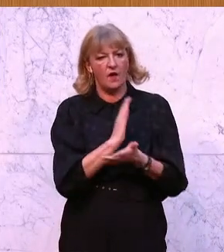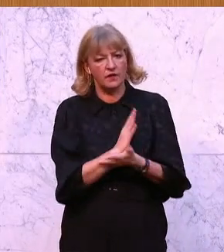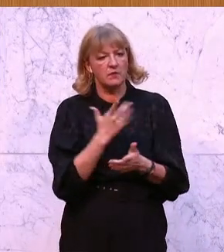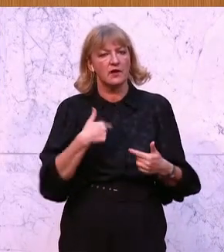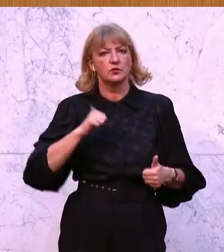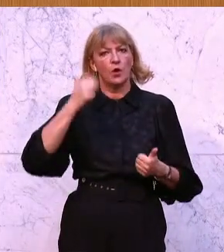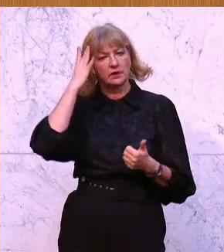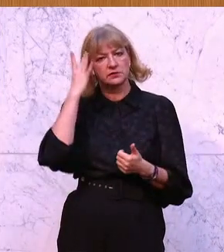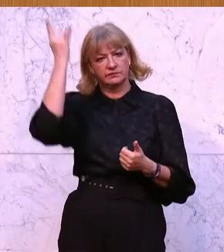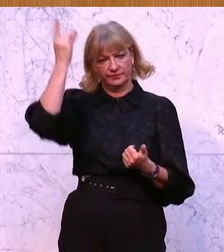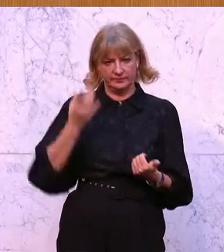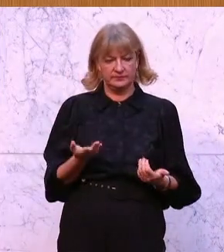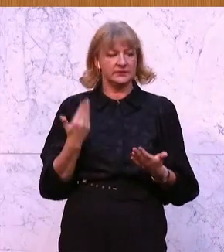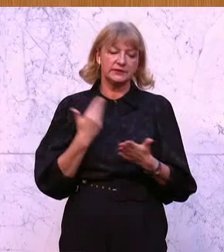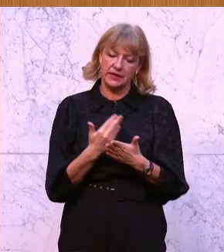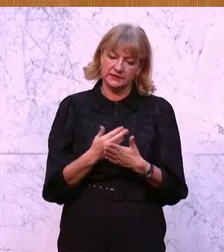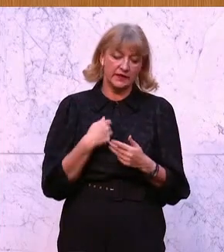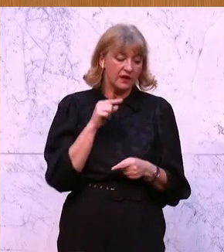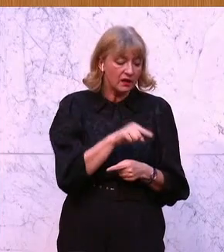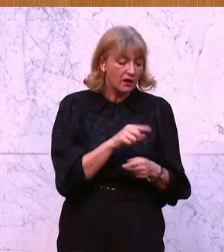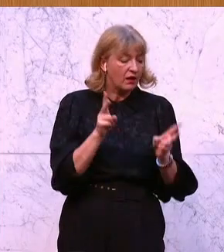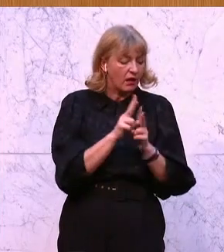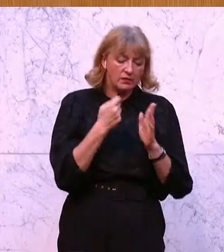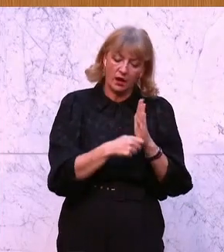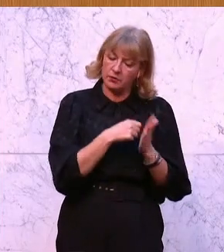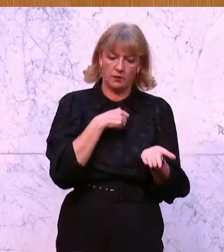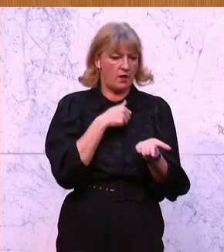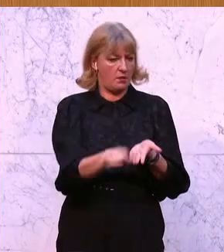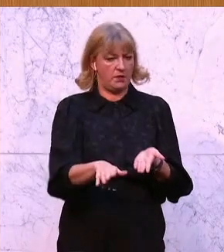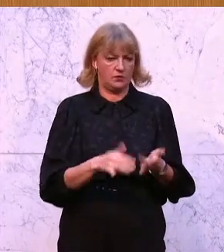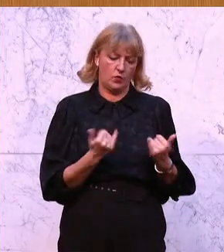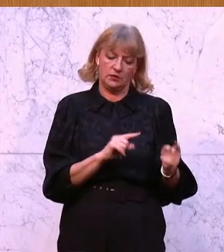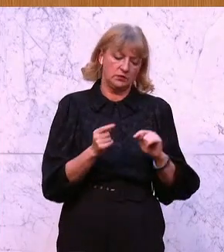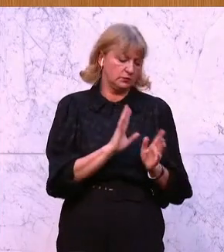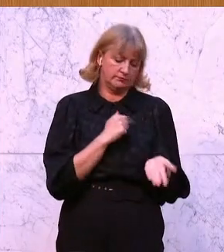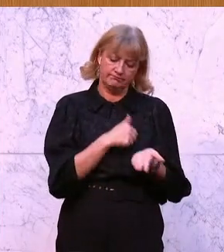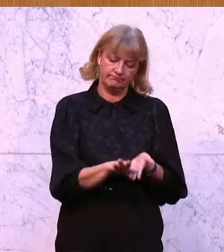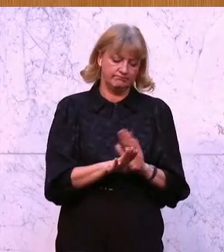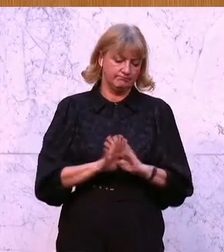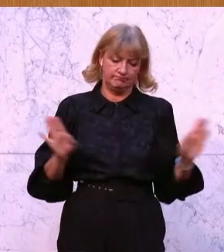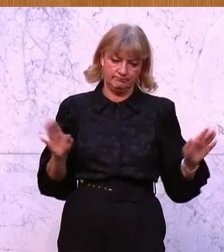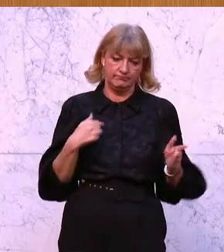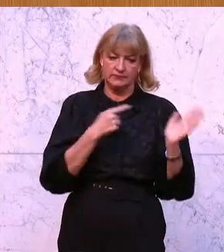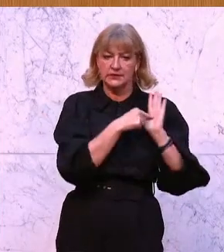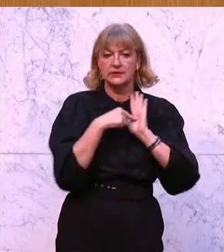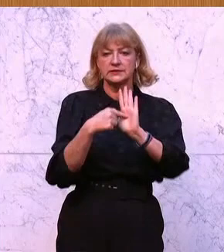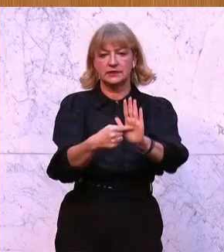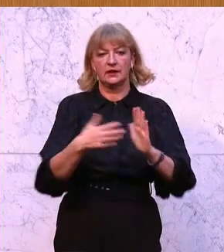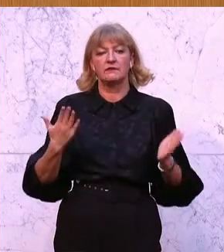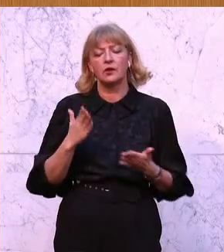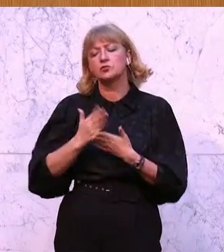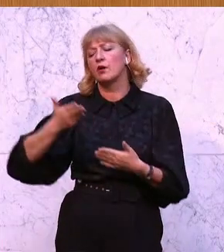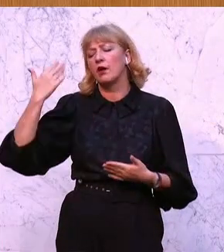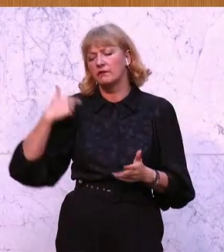implementiert worden sind. Und deshalb lehnen wir auch diese kleine Reparatur, die heute hier debattiert wird, grundsätzlich ab und verweisen darauf, dass es schon